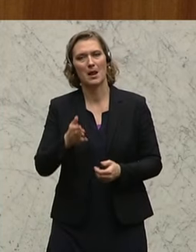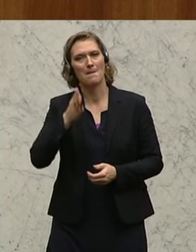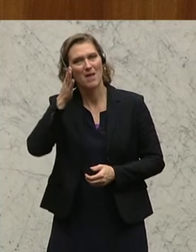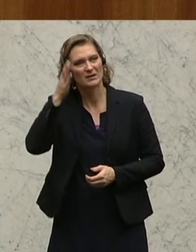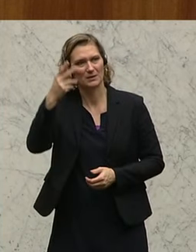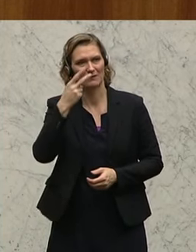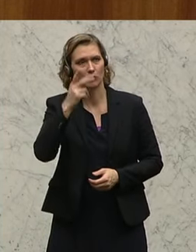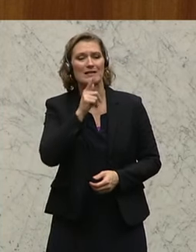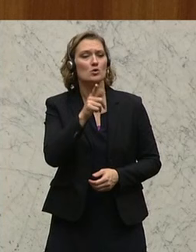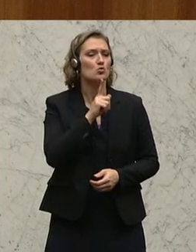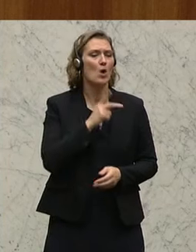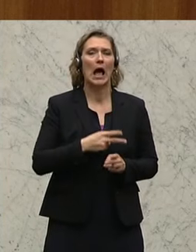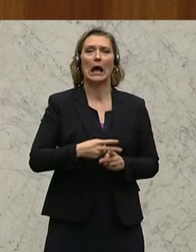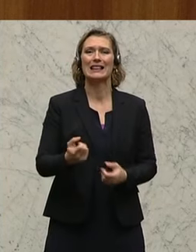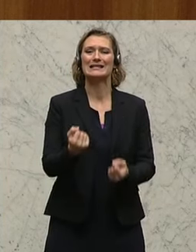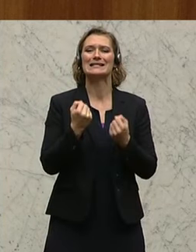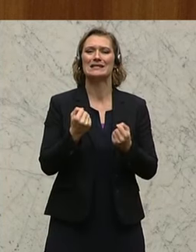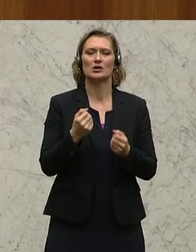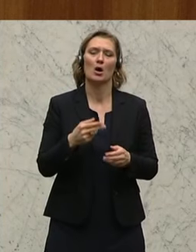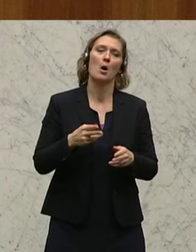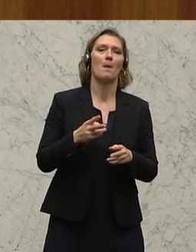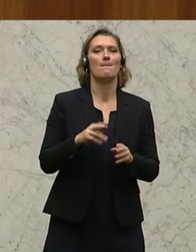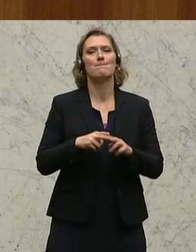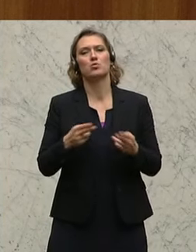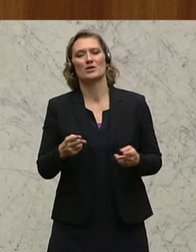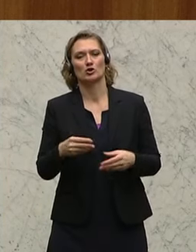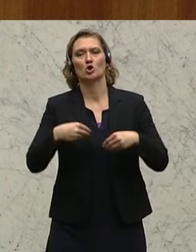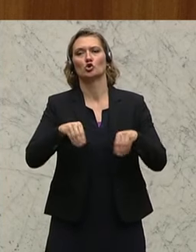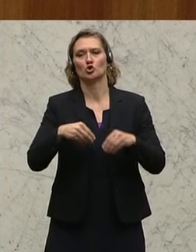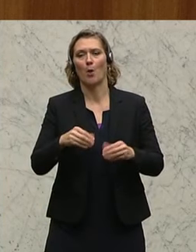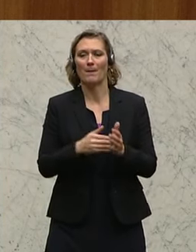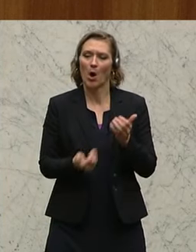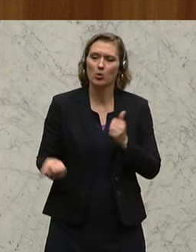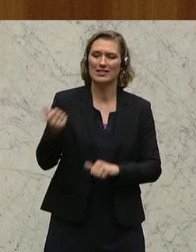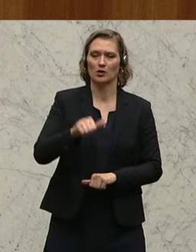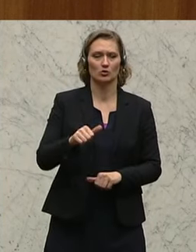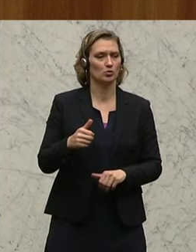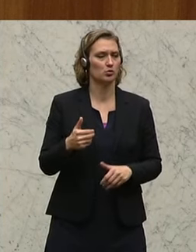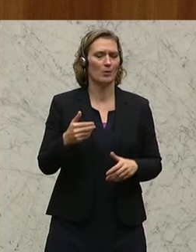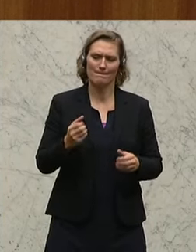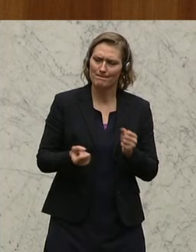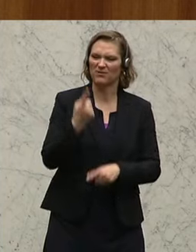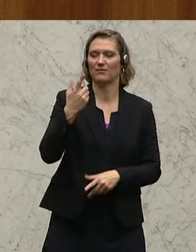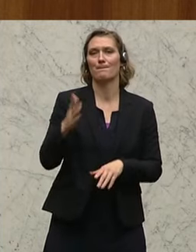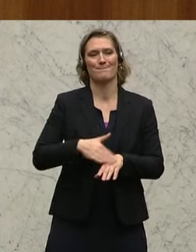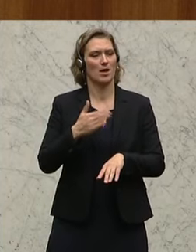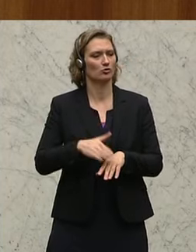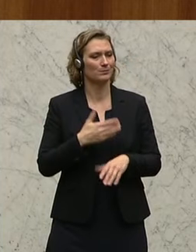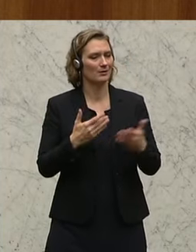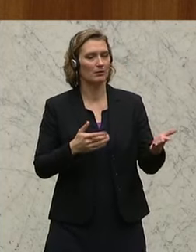geboten werden. Und das ist nicht nur da alleine der sichere Bundesjob, sondern da kann man noch viel, viel mehr tun. Da kann man zum Beispiel